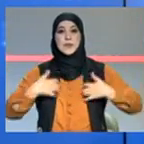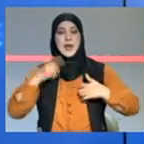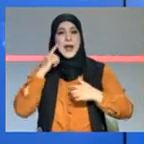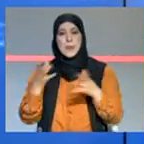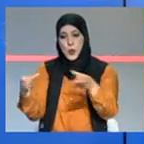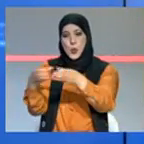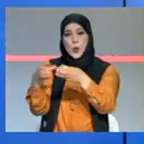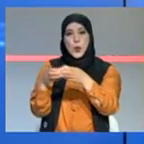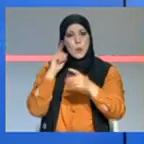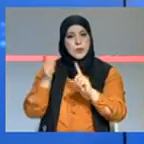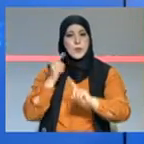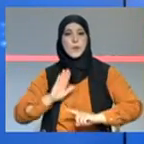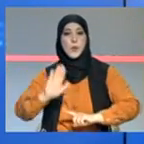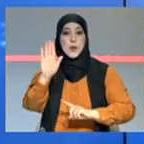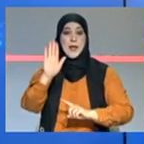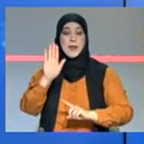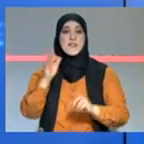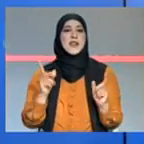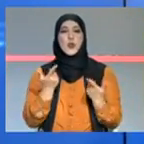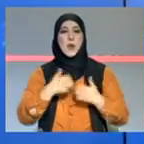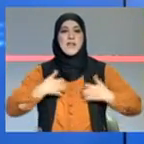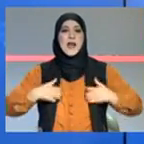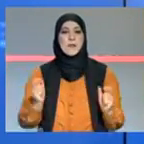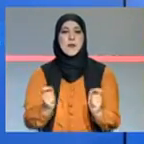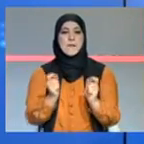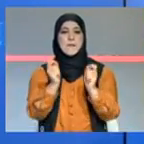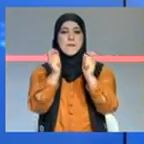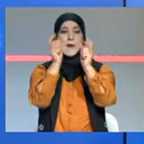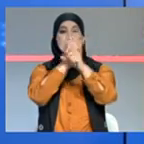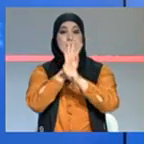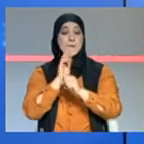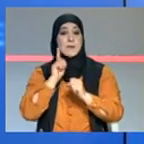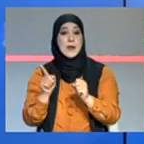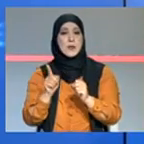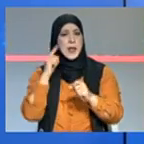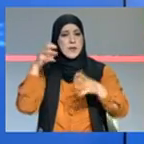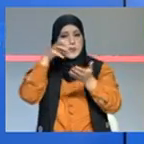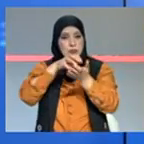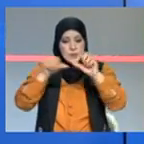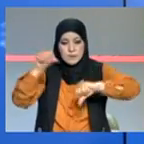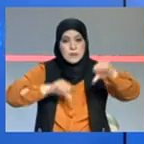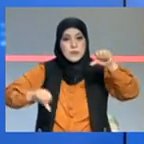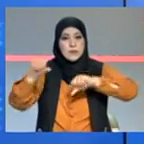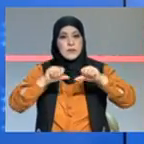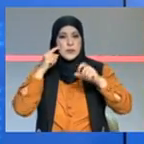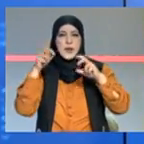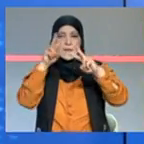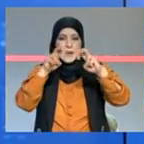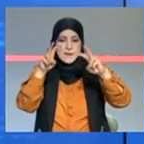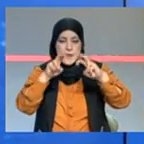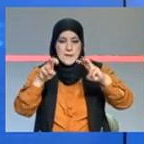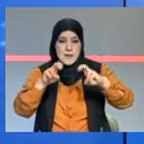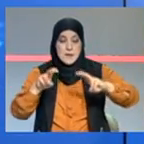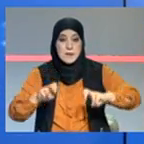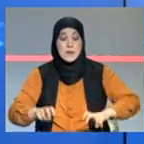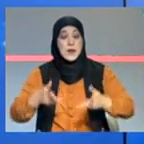عالم علم الفيروسات وزملاء هم في المخابر باش يكونوا يعملوا أكثر تقطيع جيني مش النجم